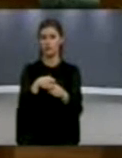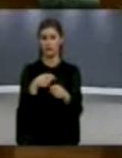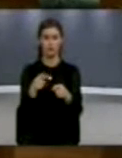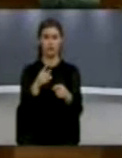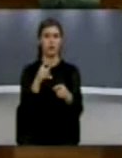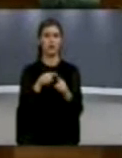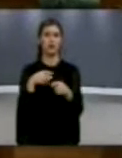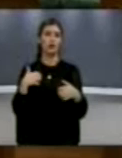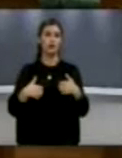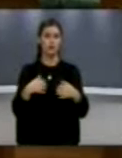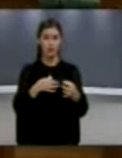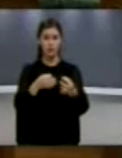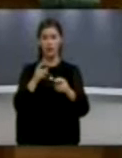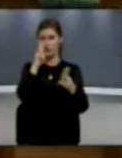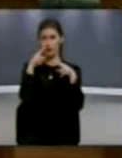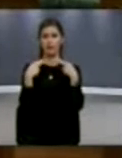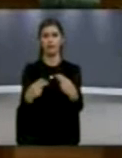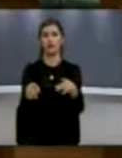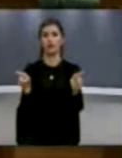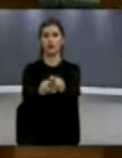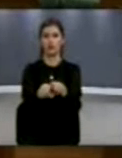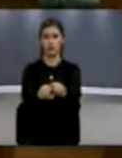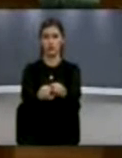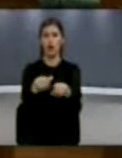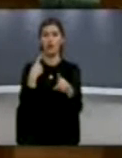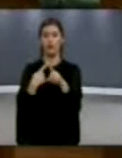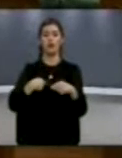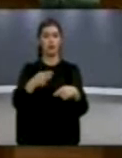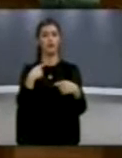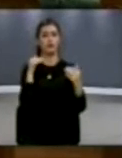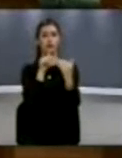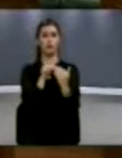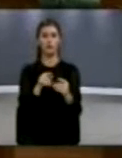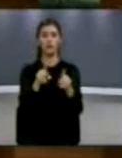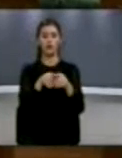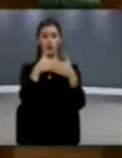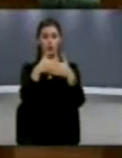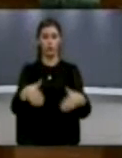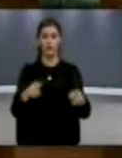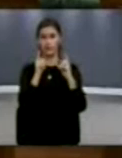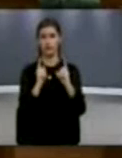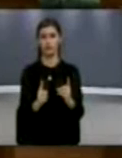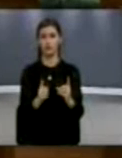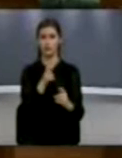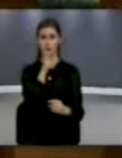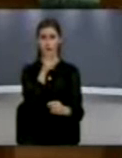teritoriale për asë një metrë katëror në asë një renon. Ne emi pajtuar që kufiri administrativ të jetë dhe kufi shtetror vazhdo naj.